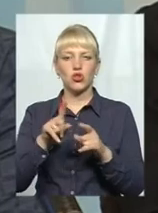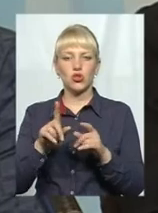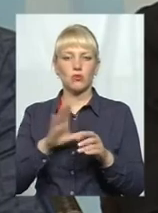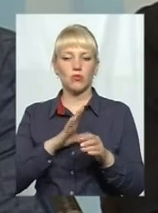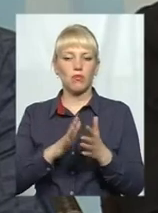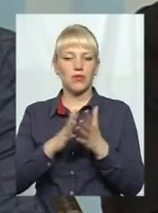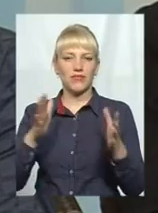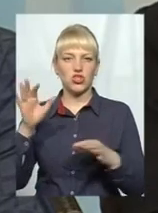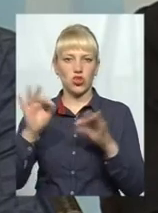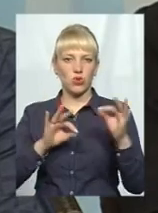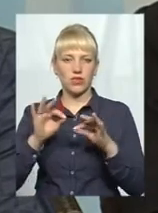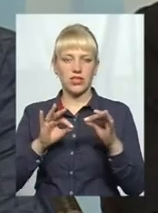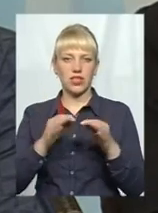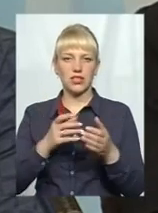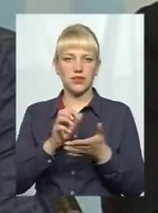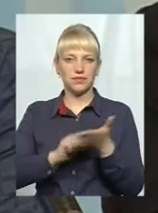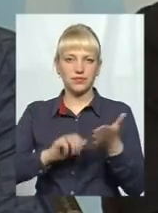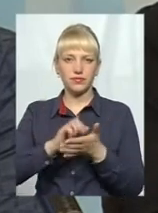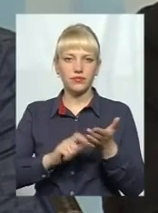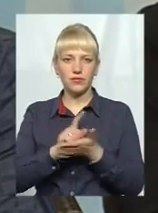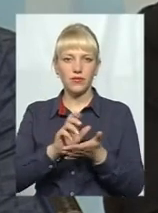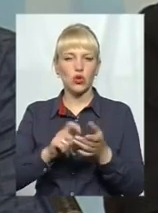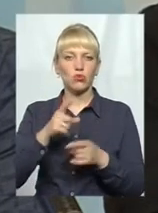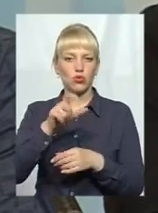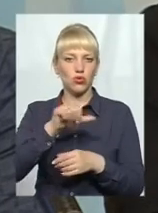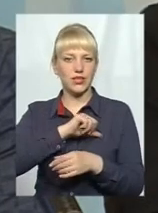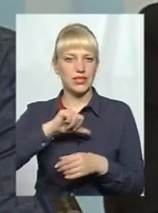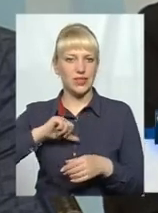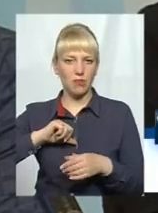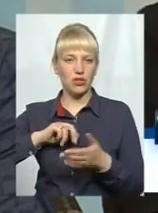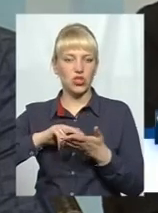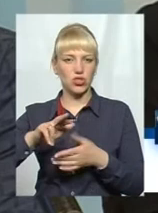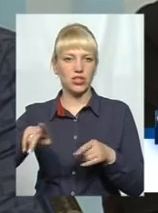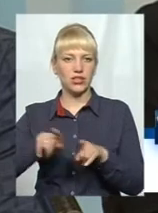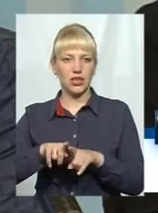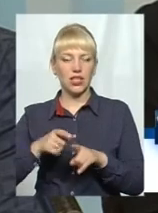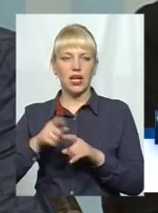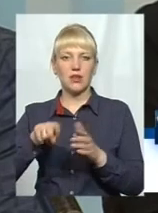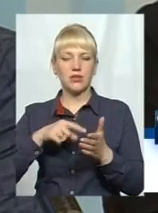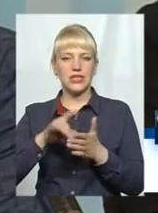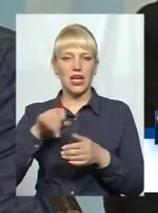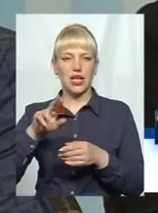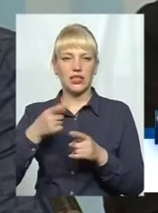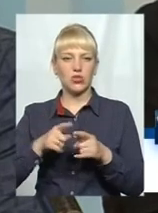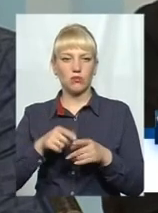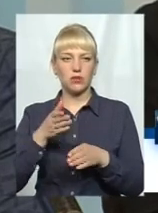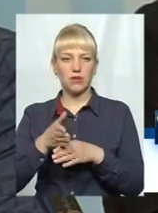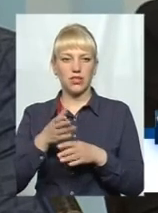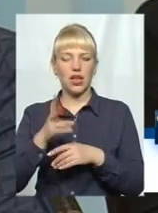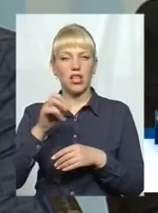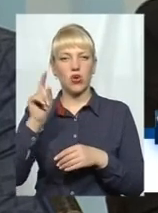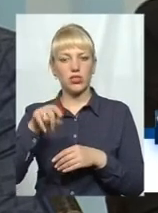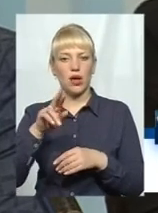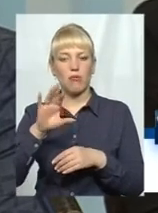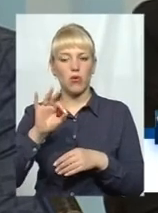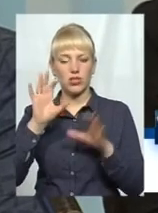коефіцієнт, тому, що люди колись йшли свідомо на такі великі площі, і міська рада десь їм в цьому сприяла. Хоча по законодавству